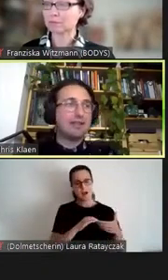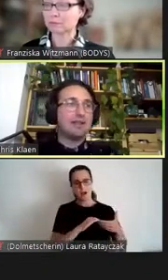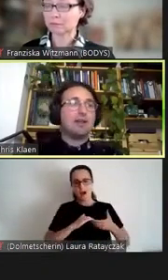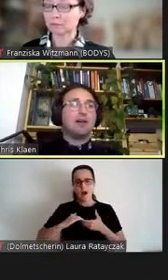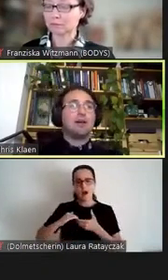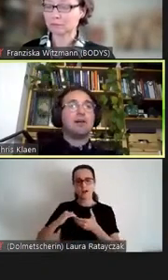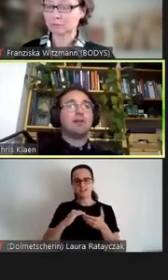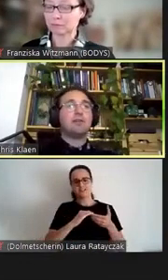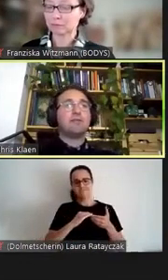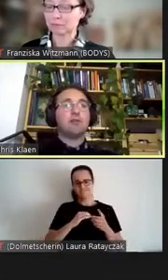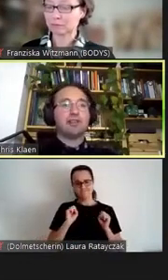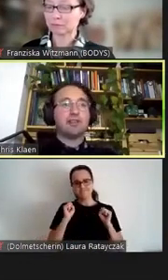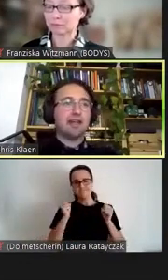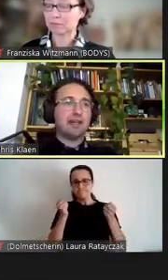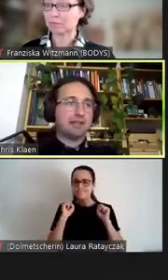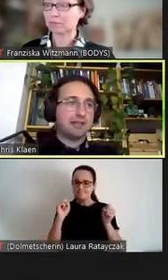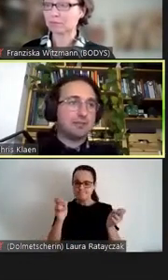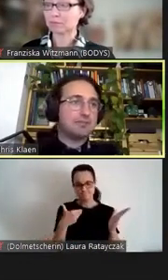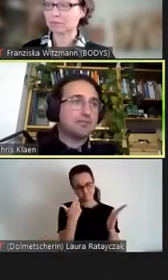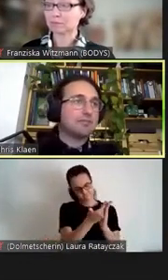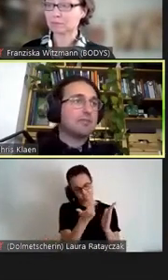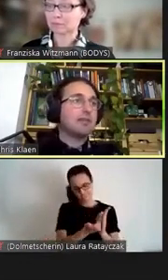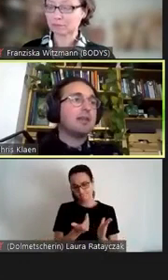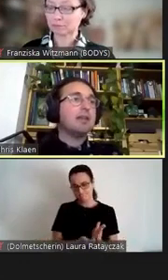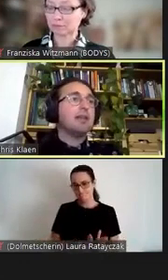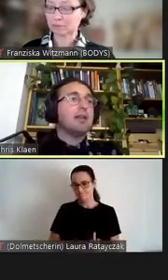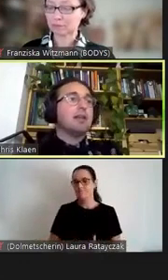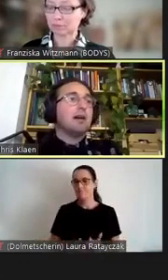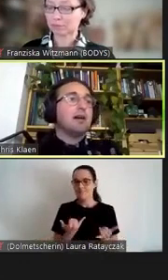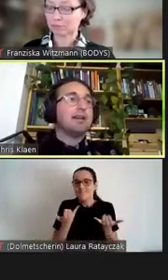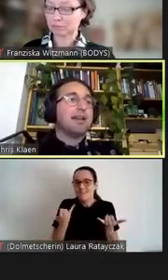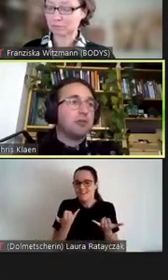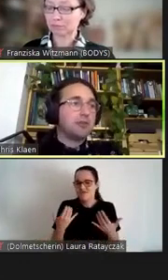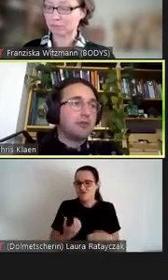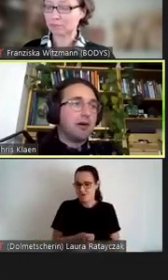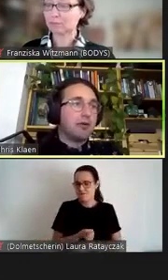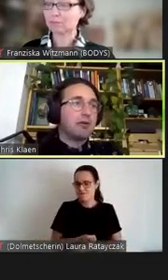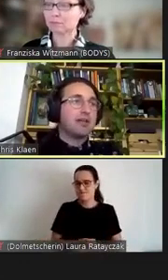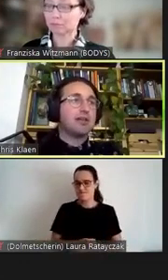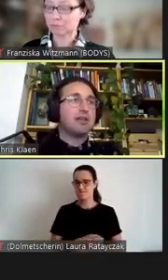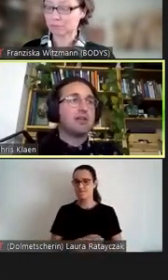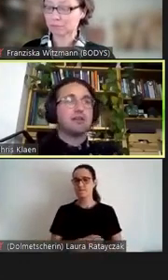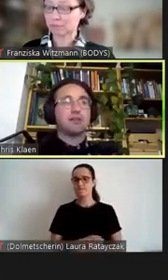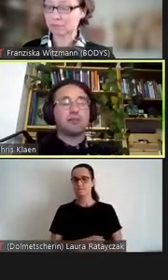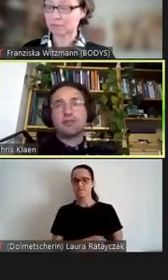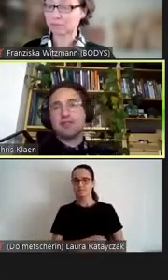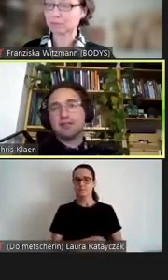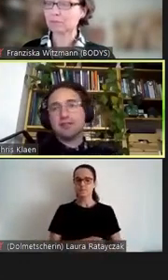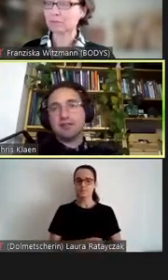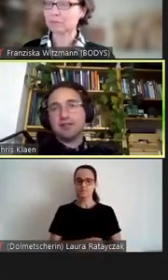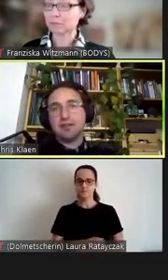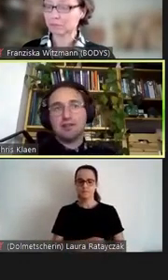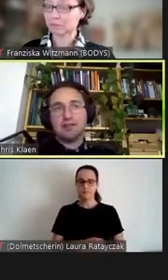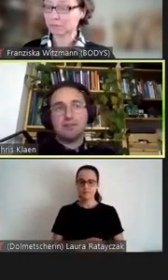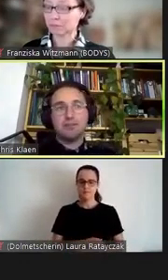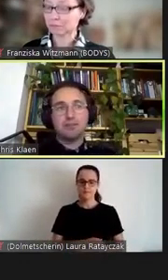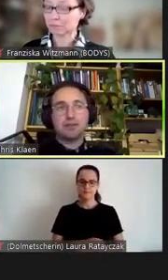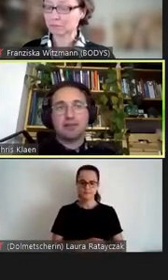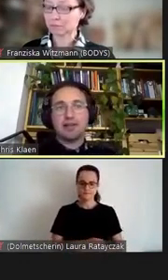Anliegen vorträgt. Genauso auch zu den